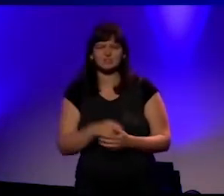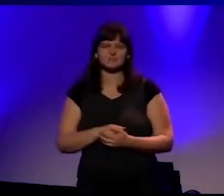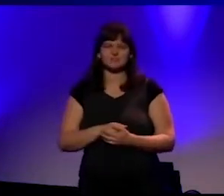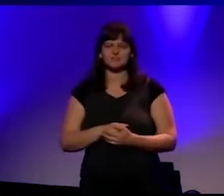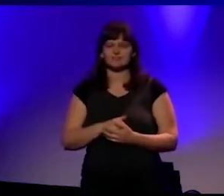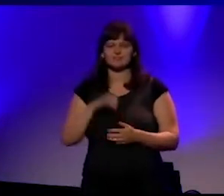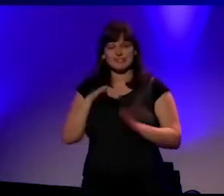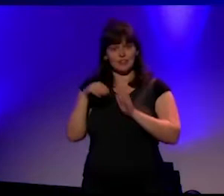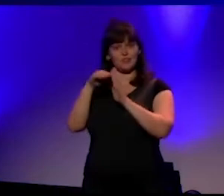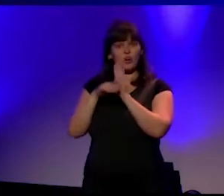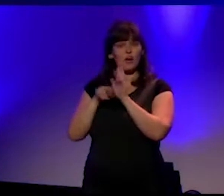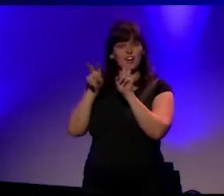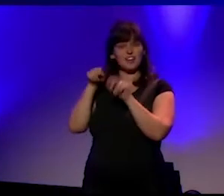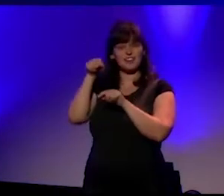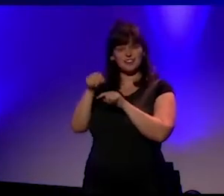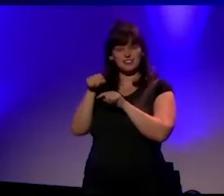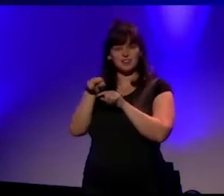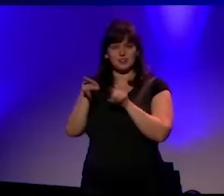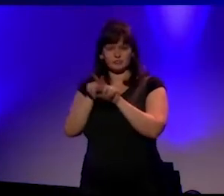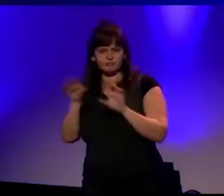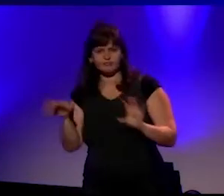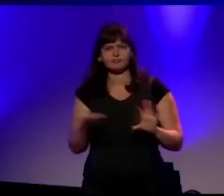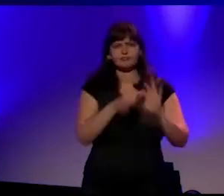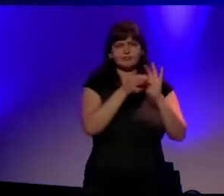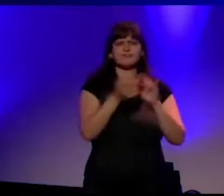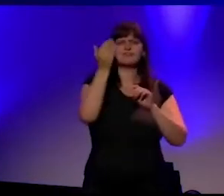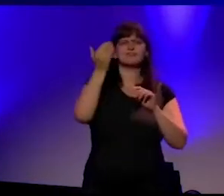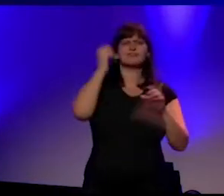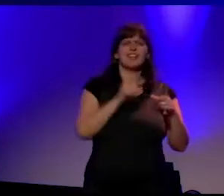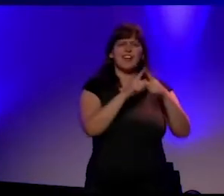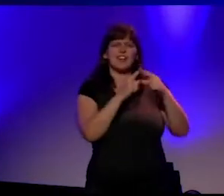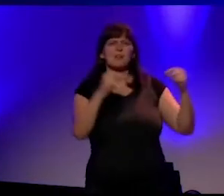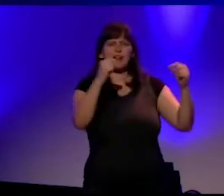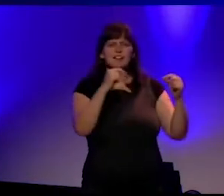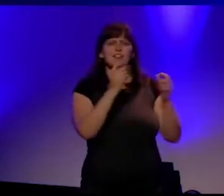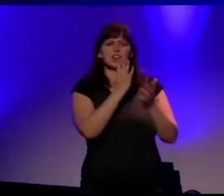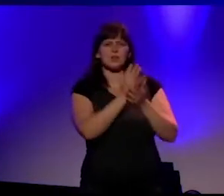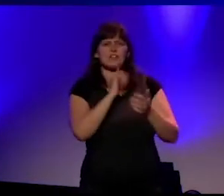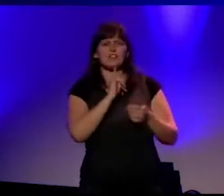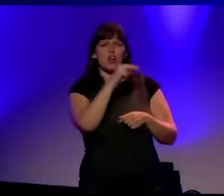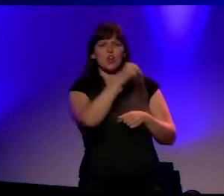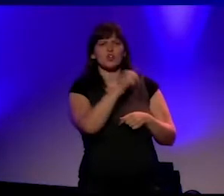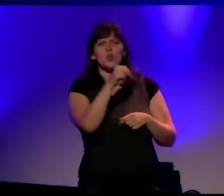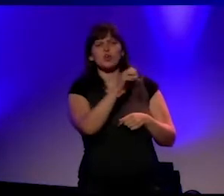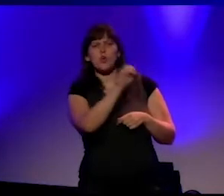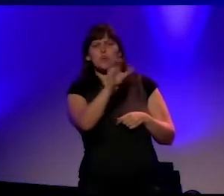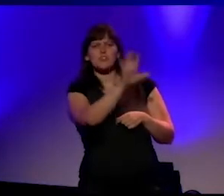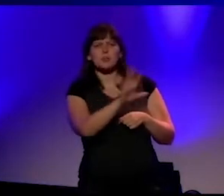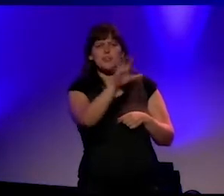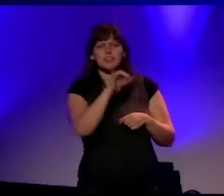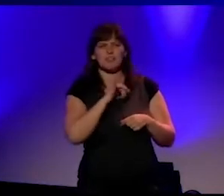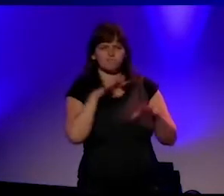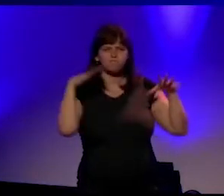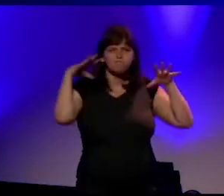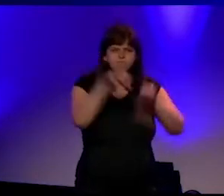die verwijzen eigenlijk naar de verschrikkingen van de Japanse bezettingen in Mansurije tijdens de Tweede Wereldoorlog. En het hoofdpersonage is